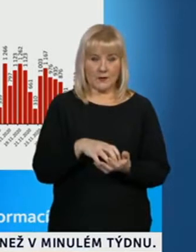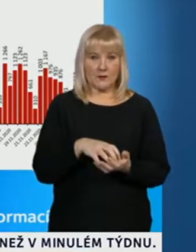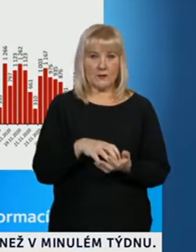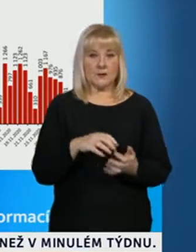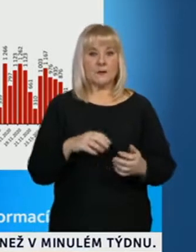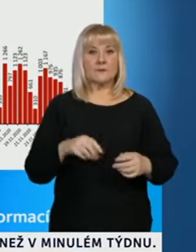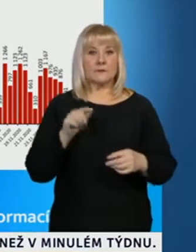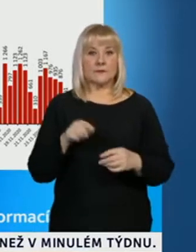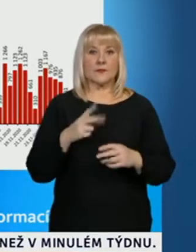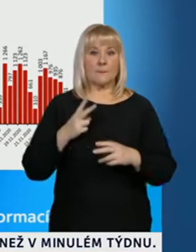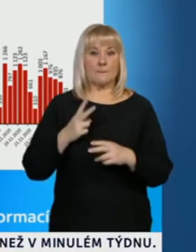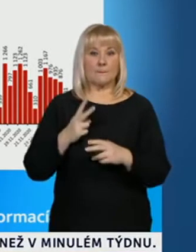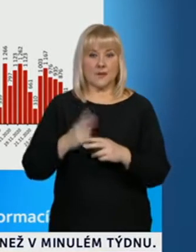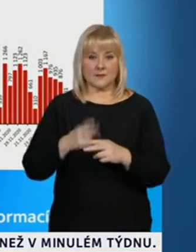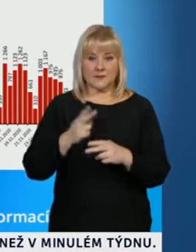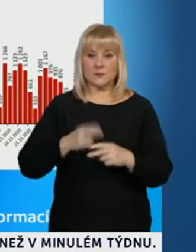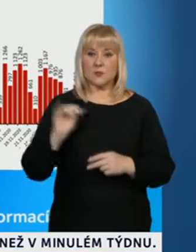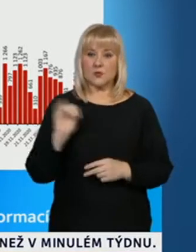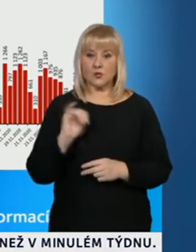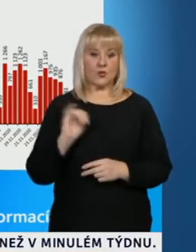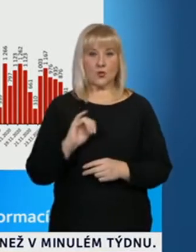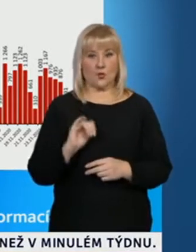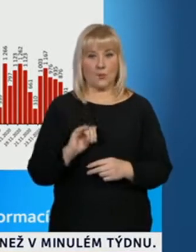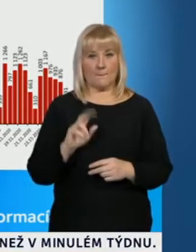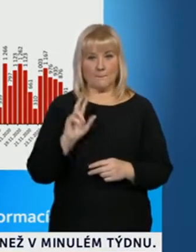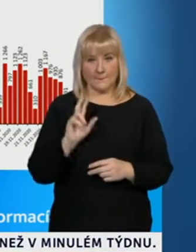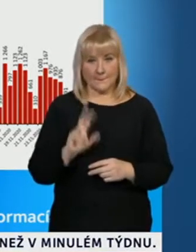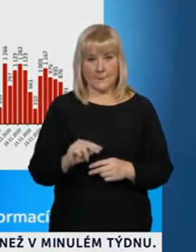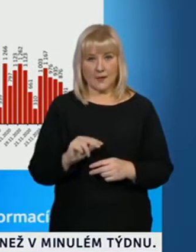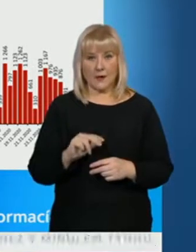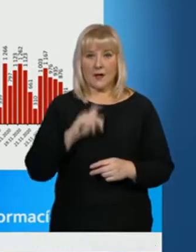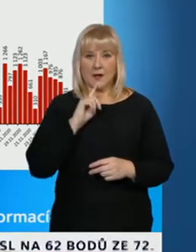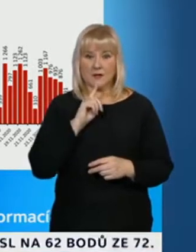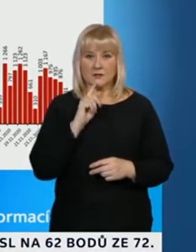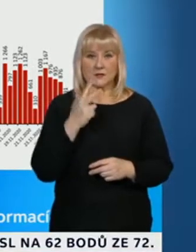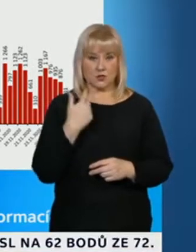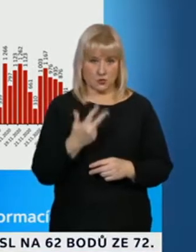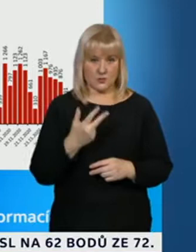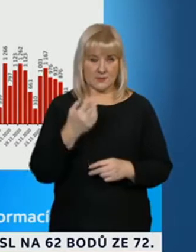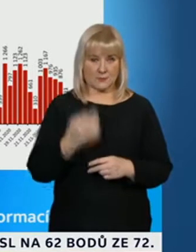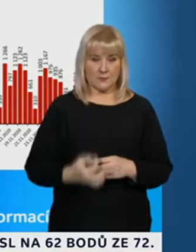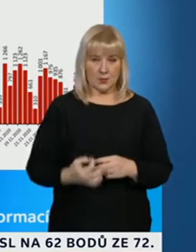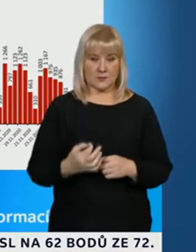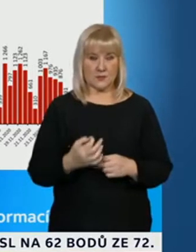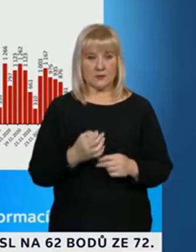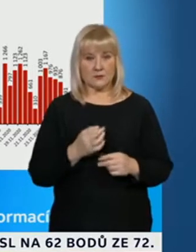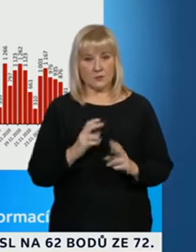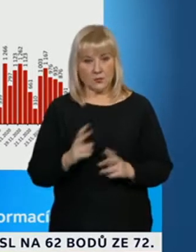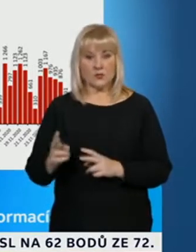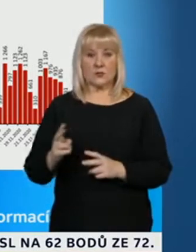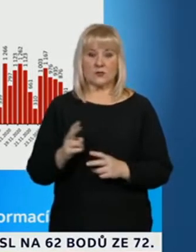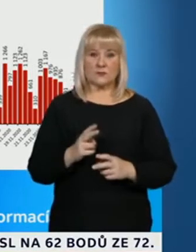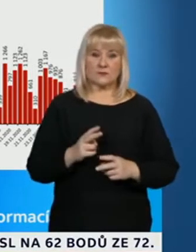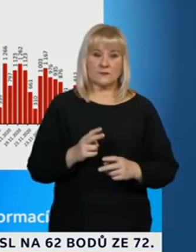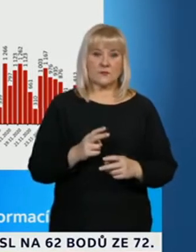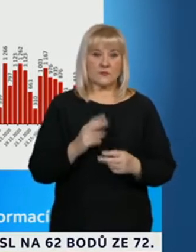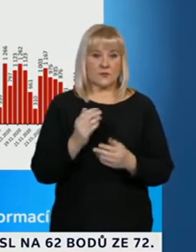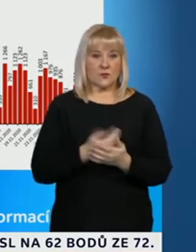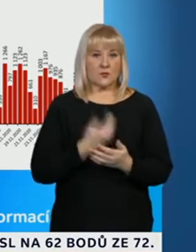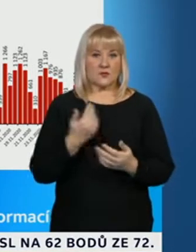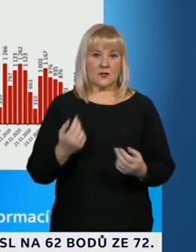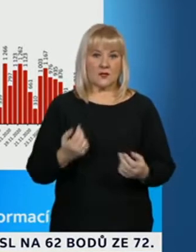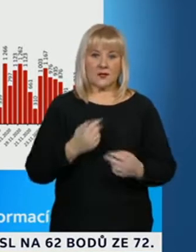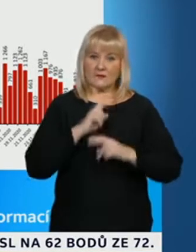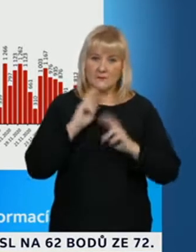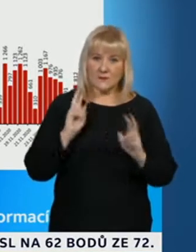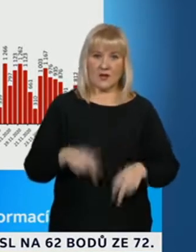pacientů, kteří mají zhruba asi 30% šanci na nějaký těžký průběh, nebo pravděpodobnost